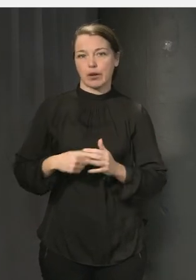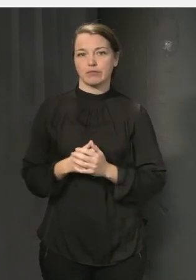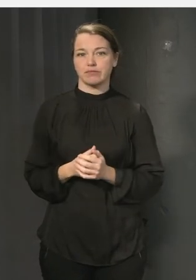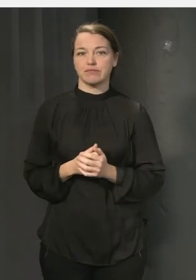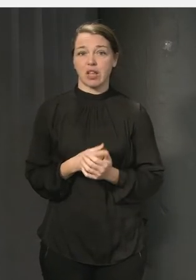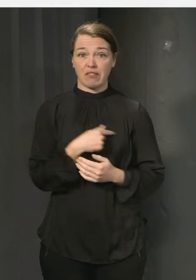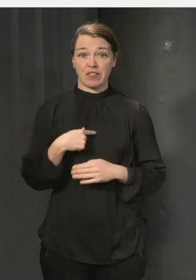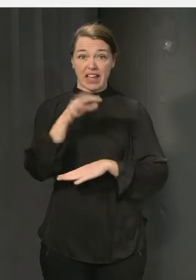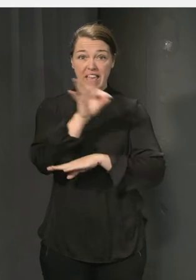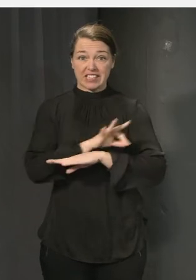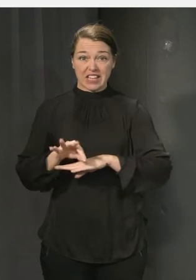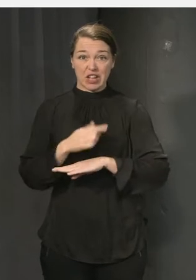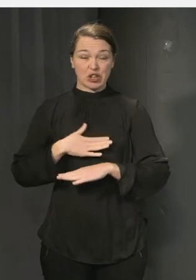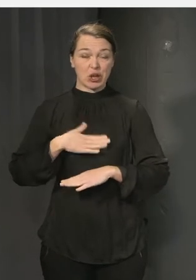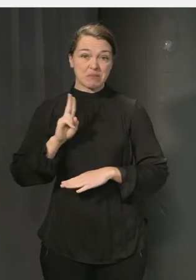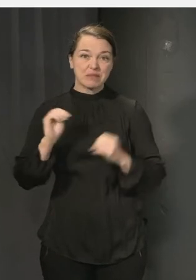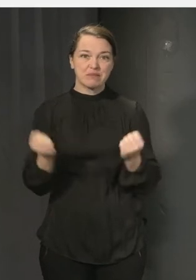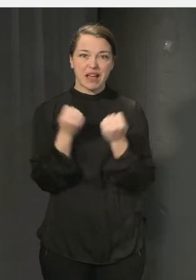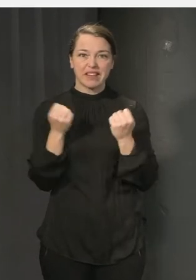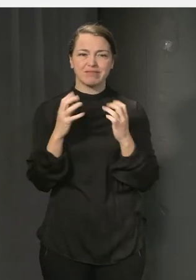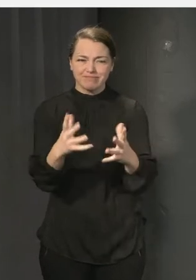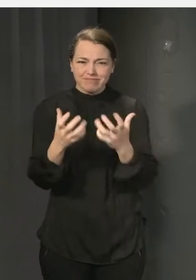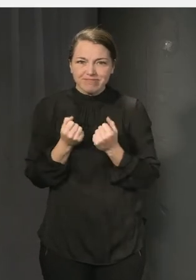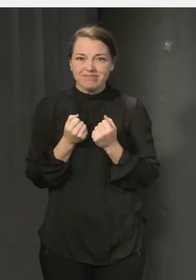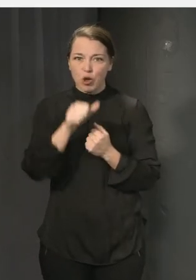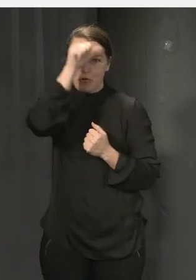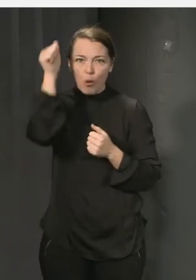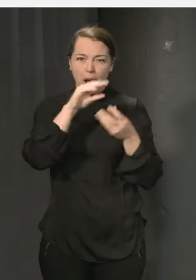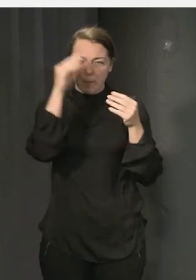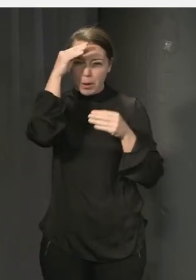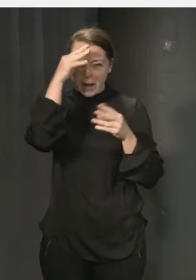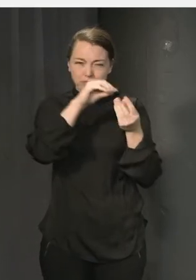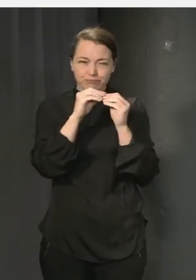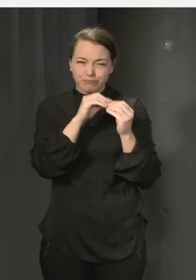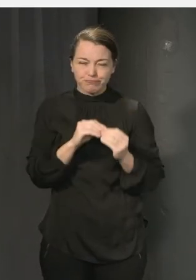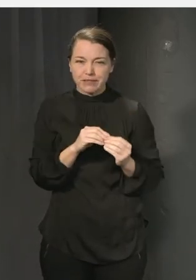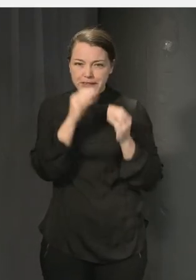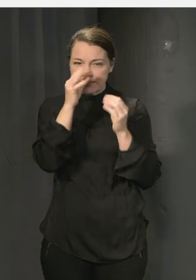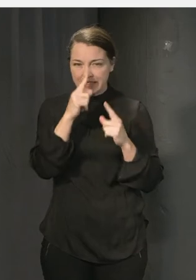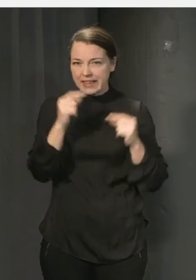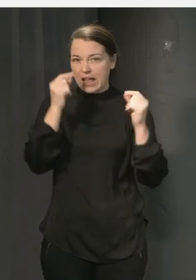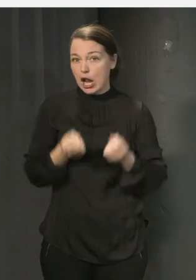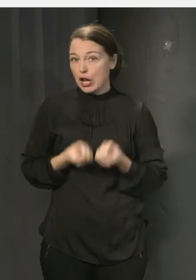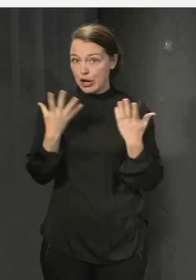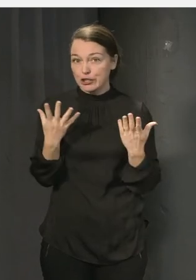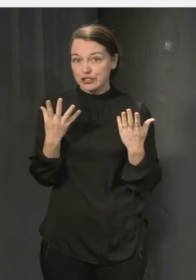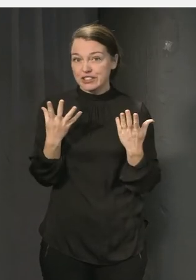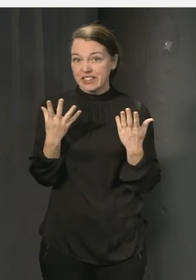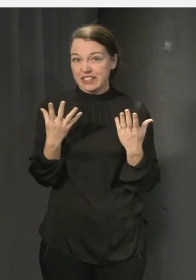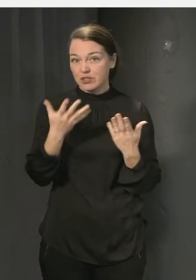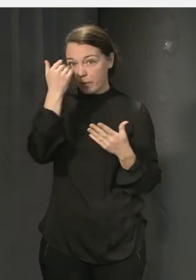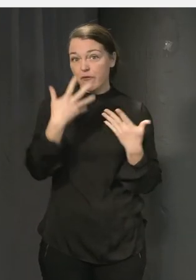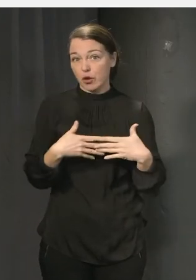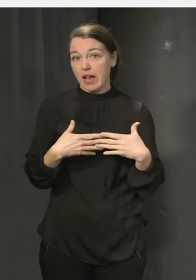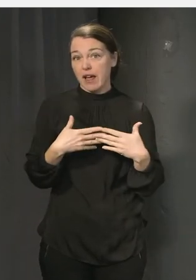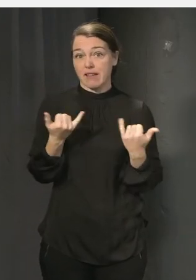som vi tycker är spännande som arkitekter att få ta tag i de här riktigt svåra problemen och faktiskt hitta lösningar som kan både fungera